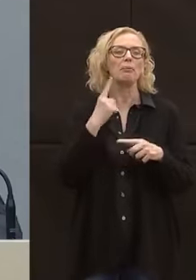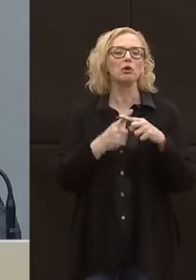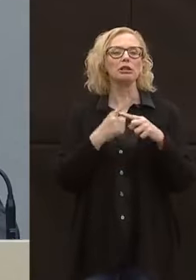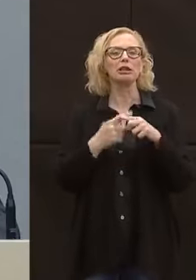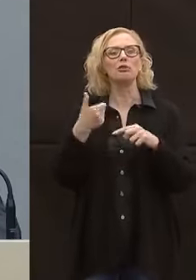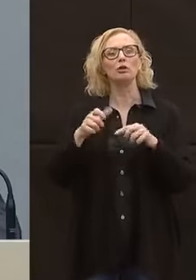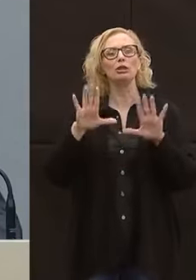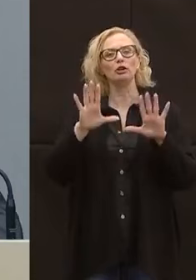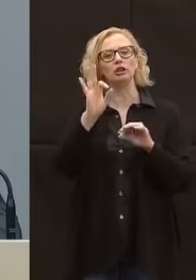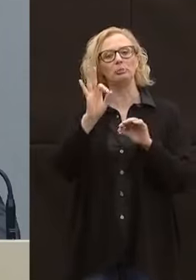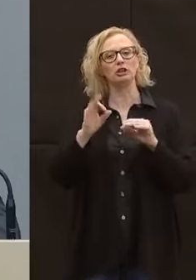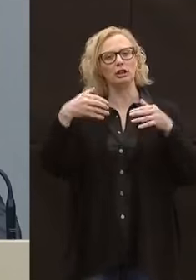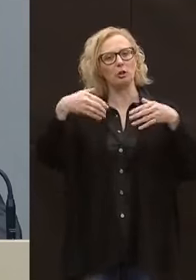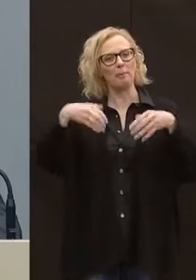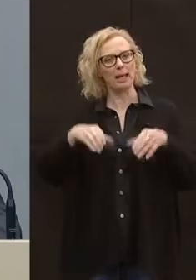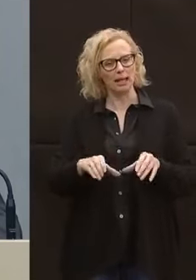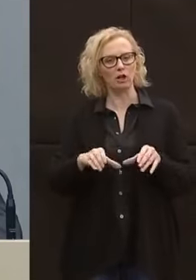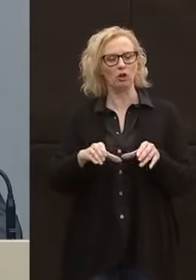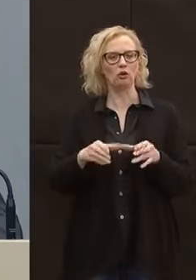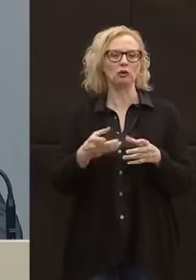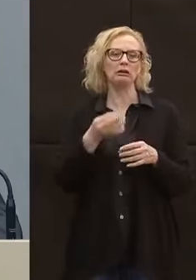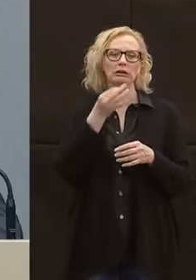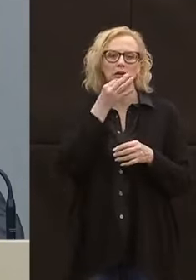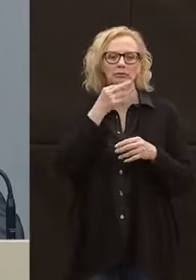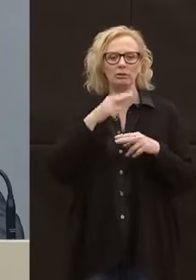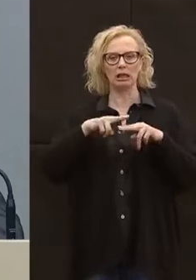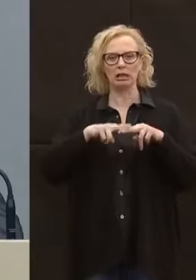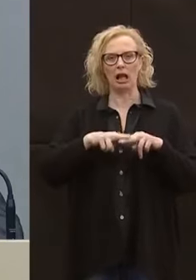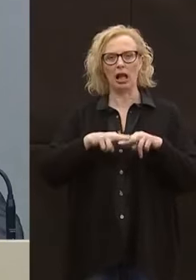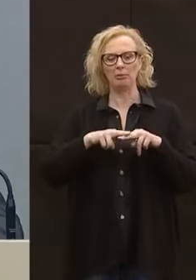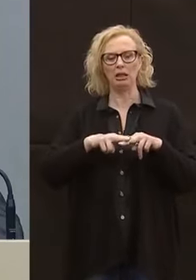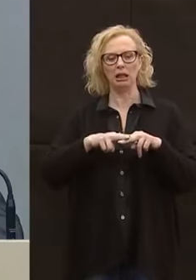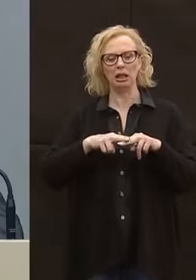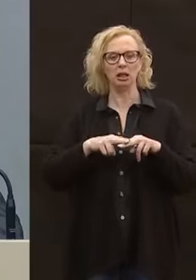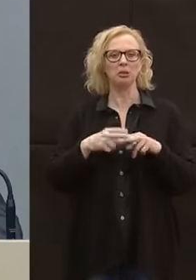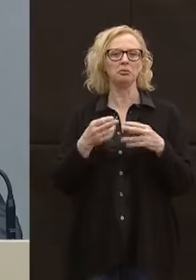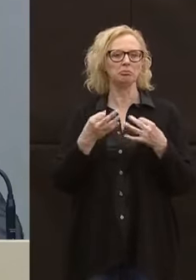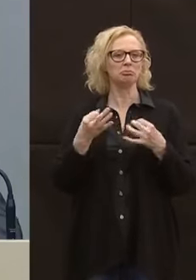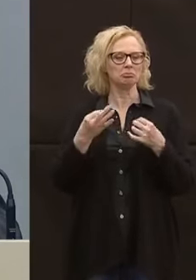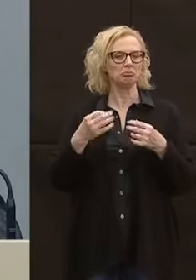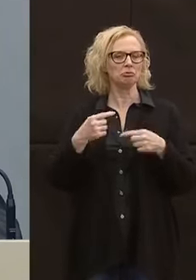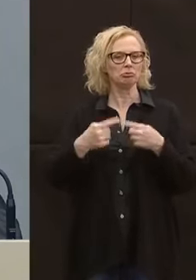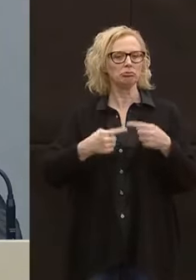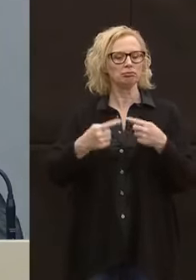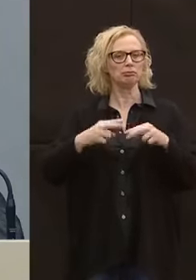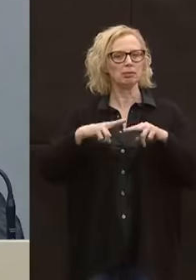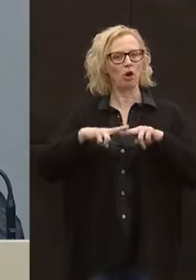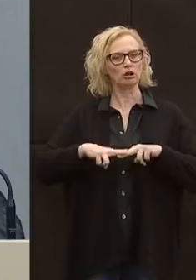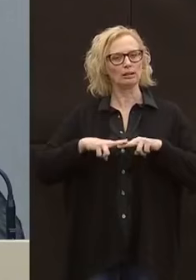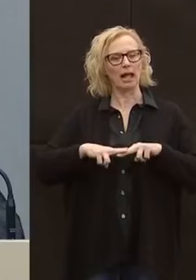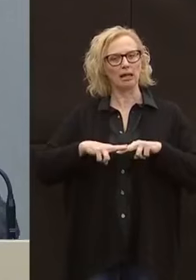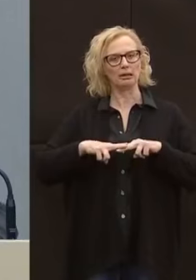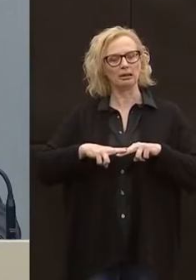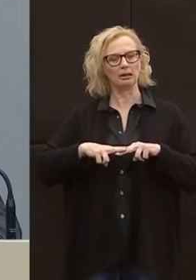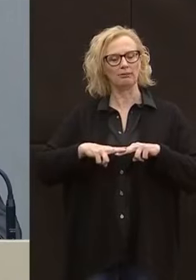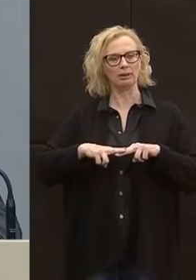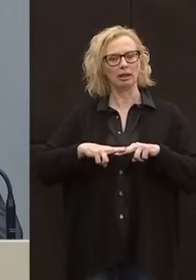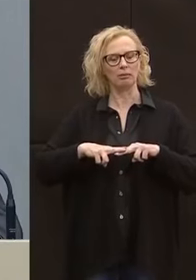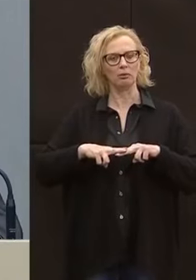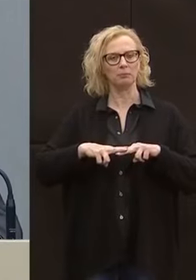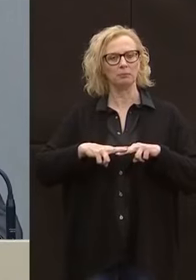essendo un dato che si è stabilizzato negli ultimi giorni in modo costante e